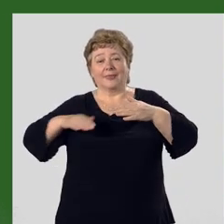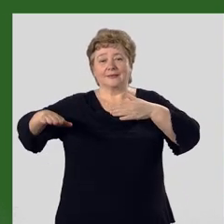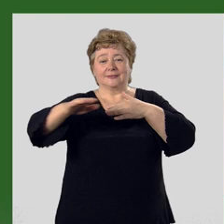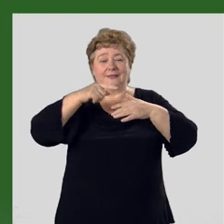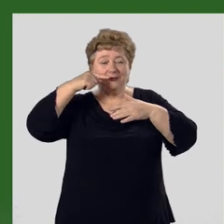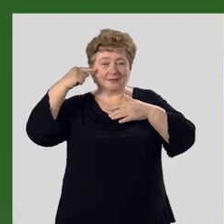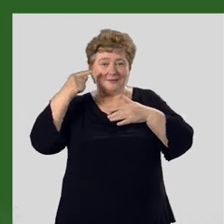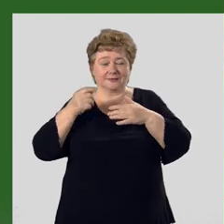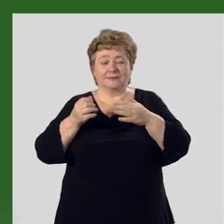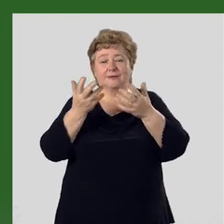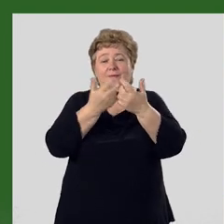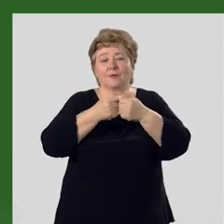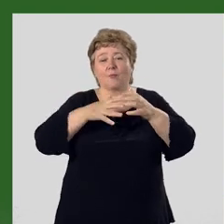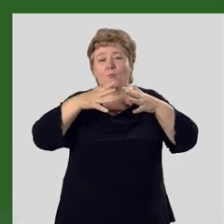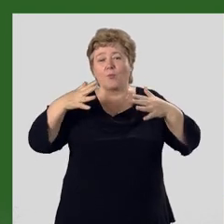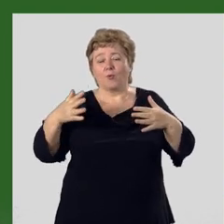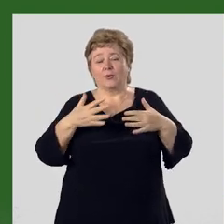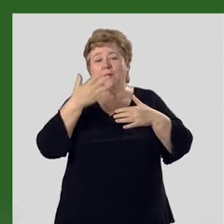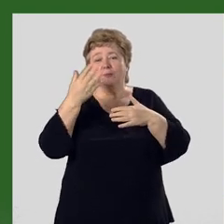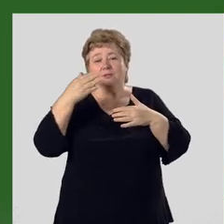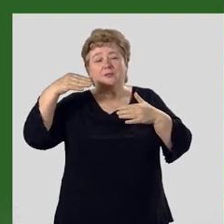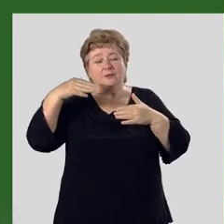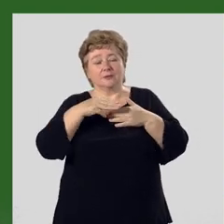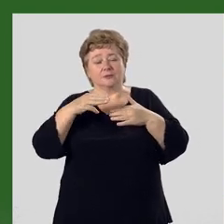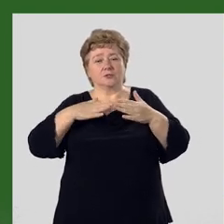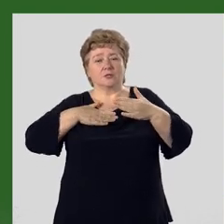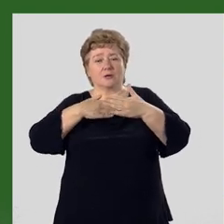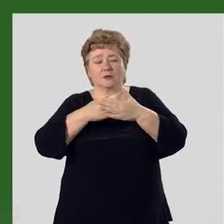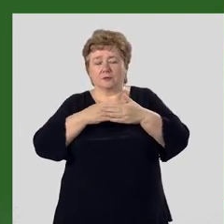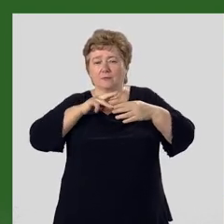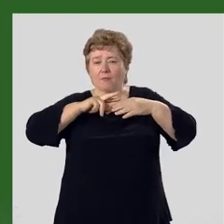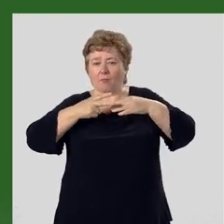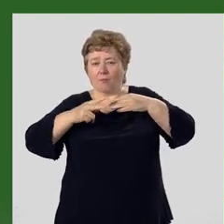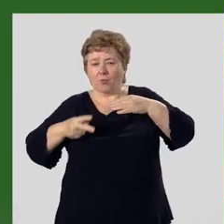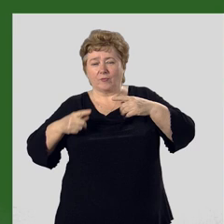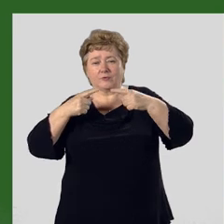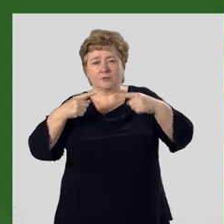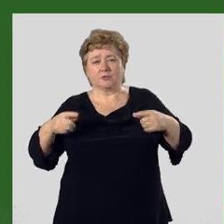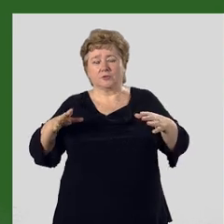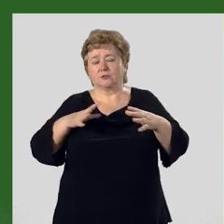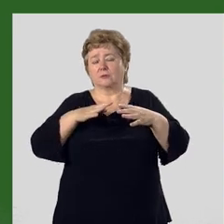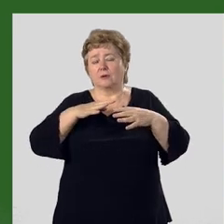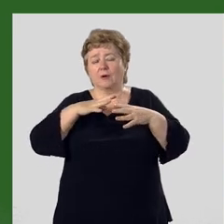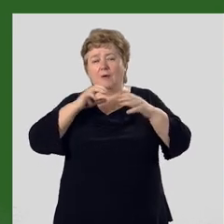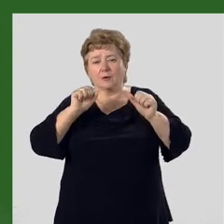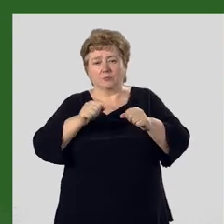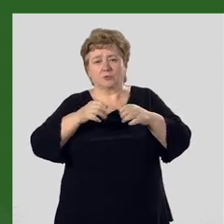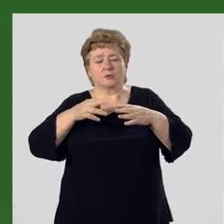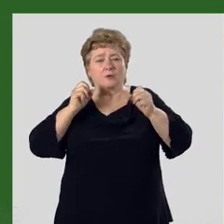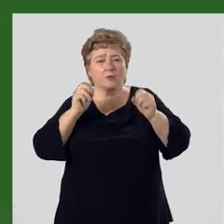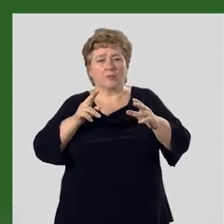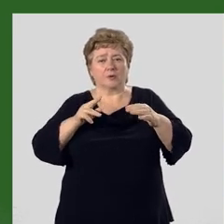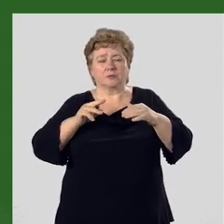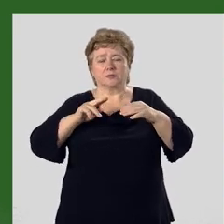территории Кыргызстана насчитывают более 5000 активных оползней. В различной степени опасности